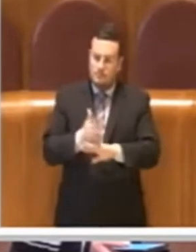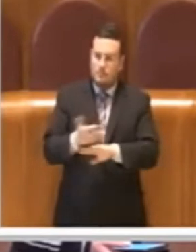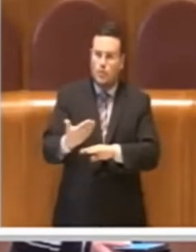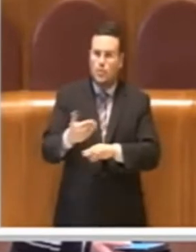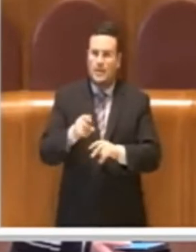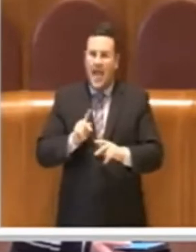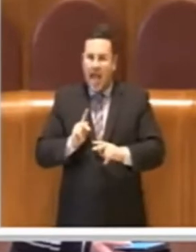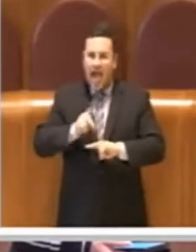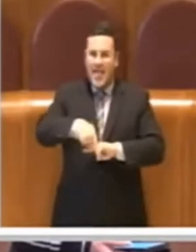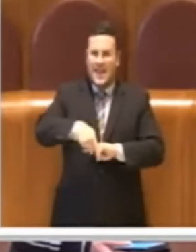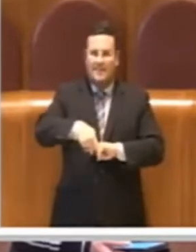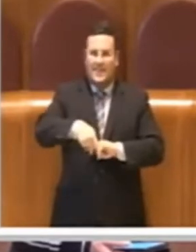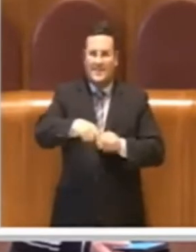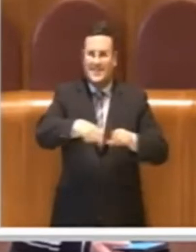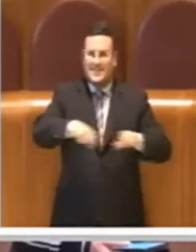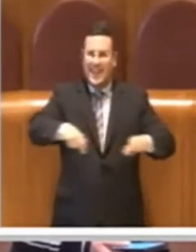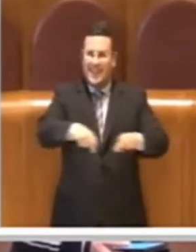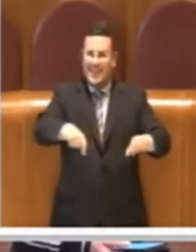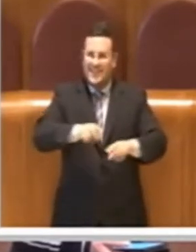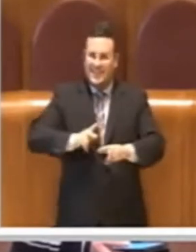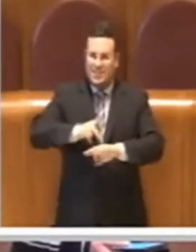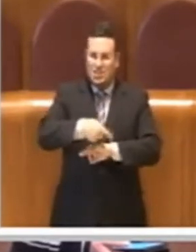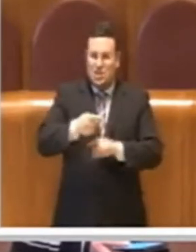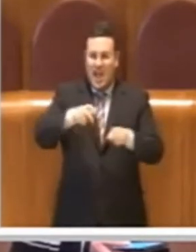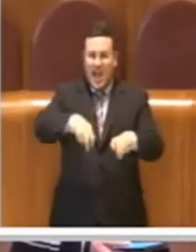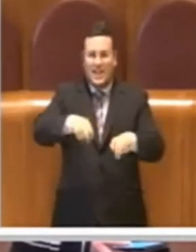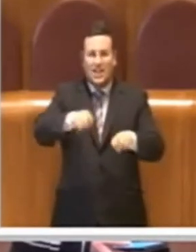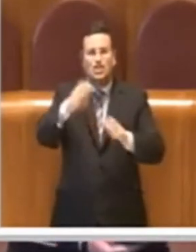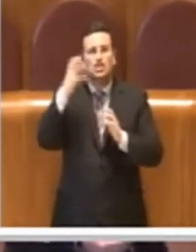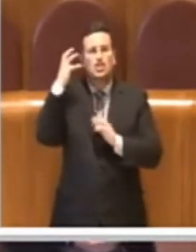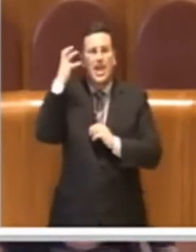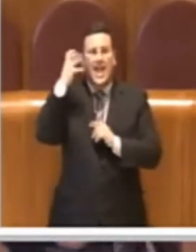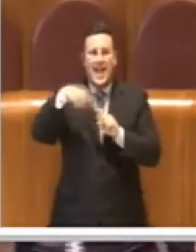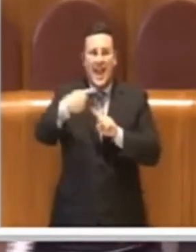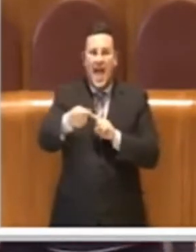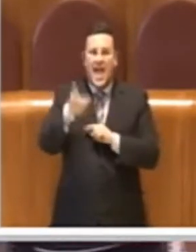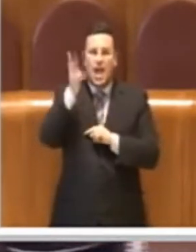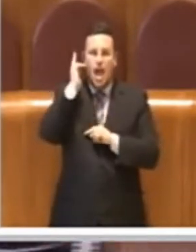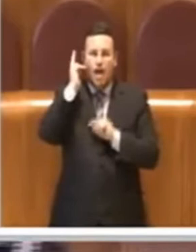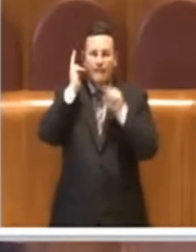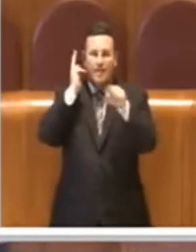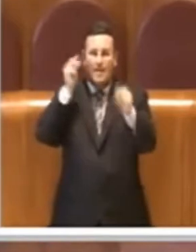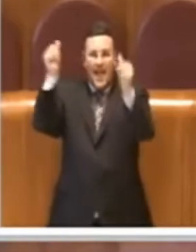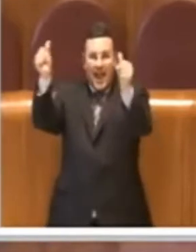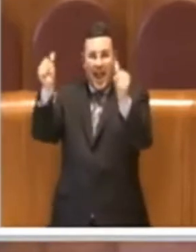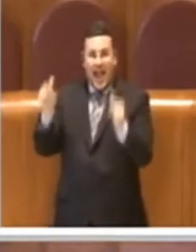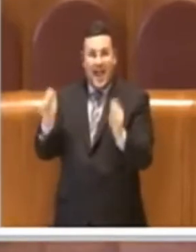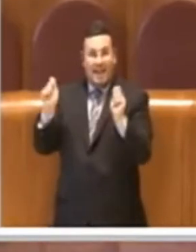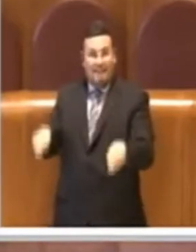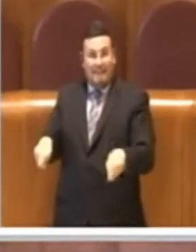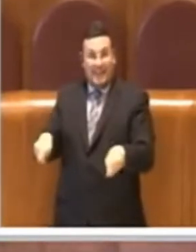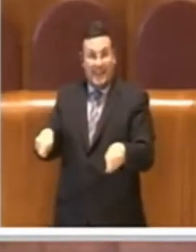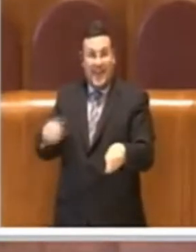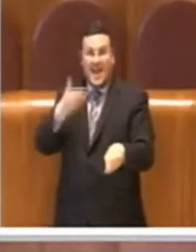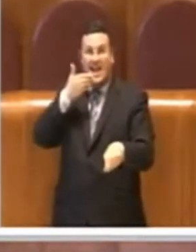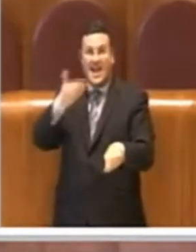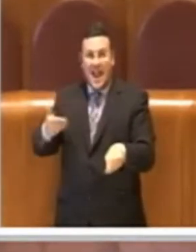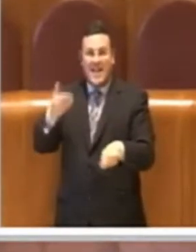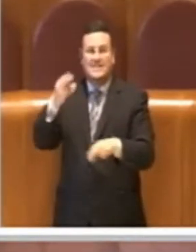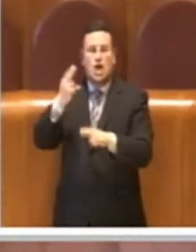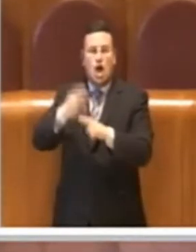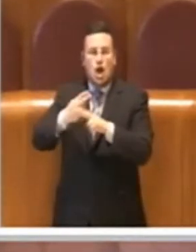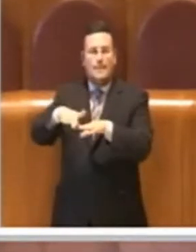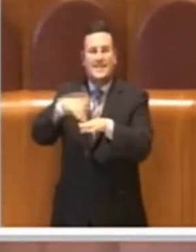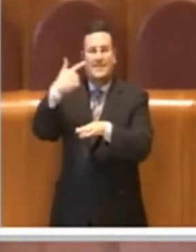attraversamenti pedonali, alcuni cantieri partiranno a gennaio e febbraio di quest'anno. Sono le gare che abbiamo bandito attraverso Roma Servizi per la Mobilità,